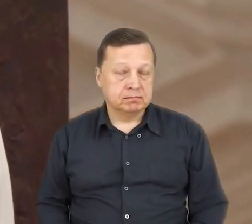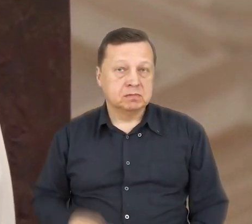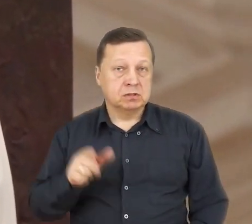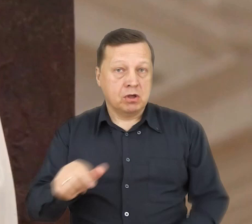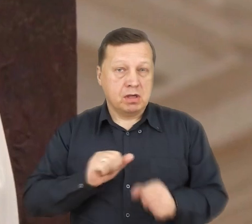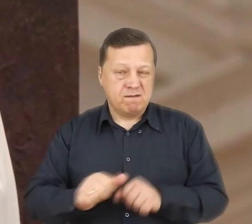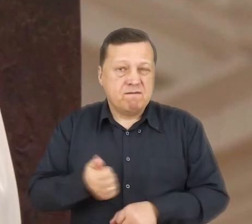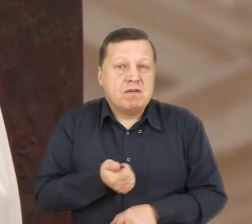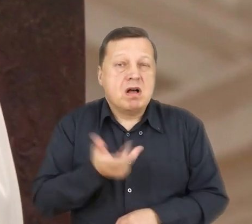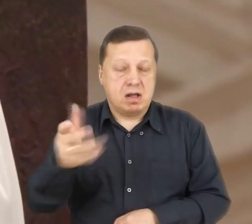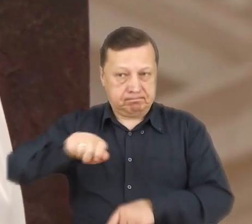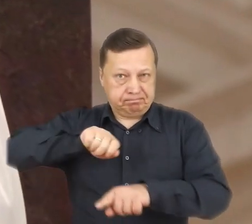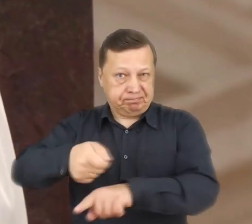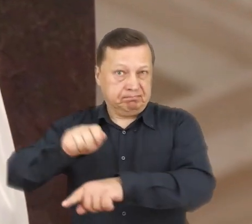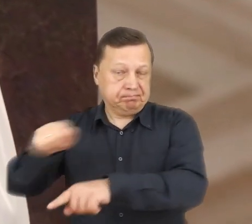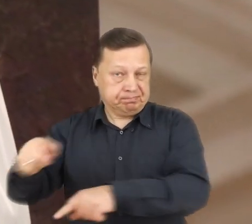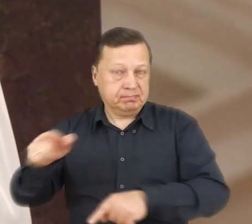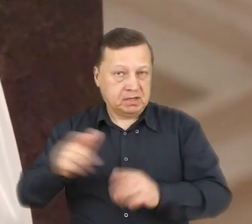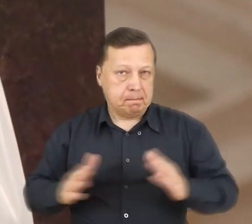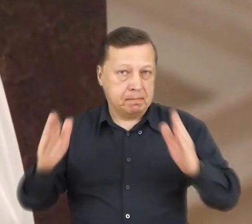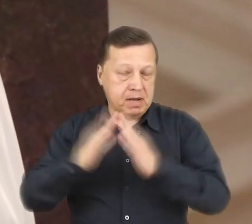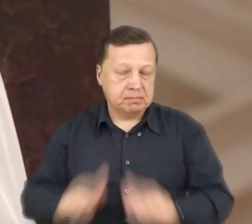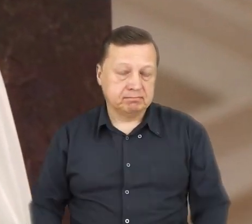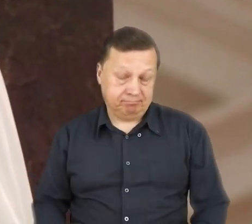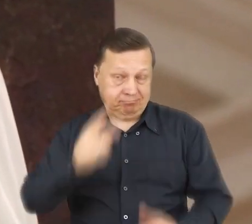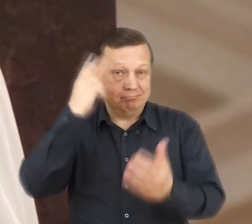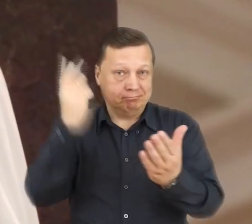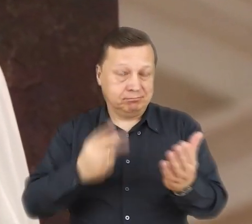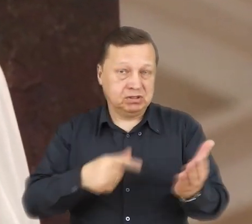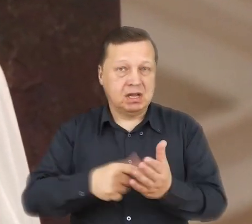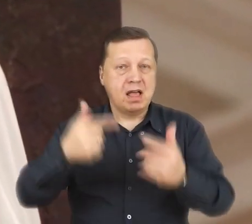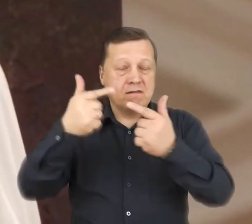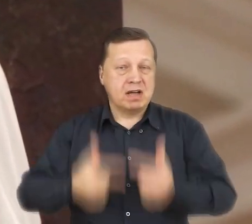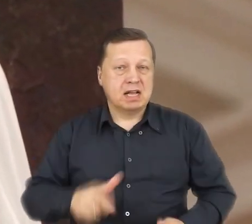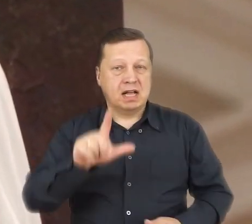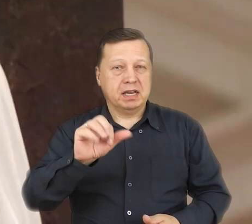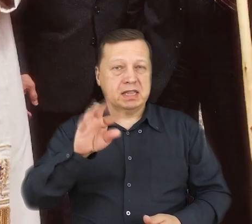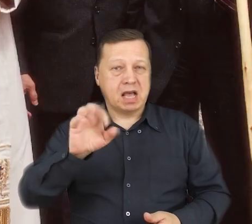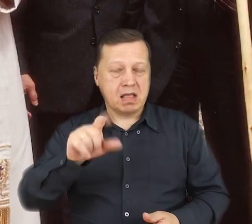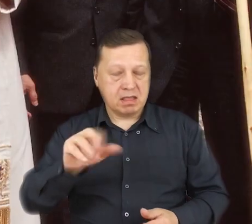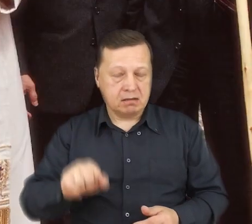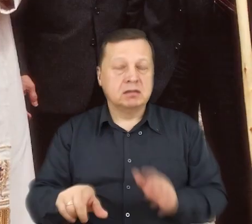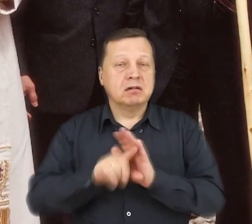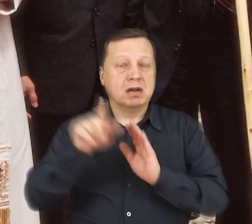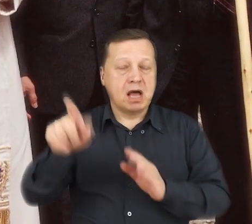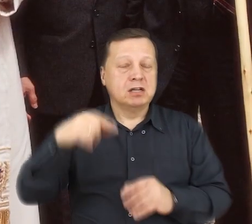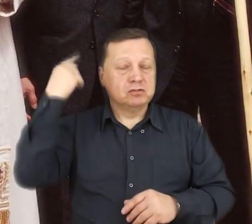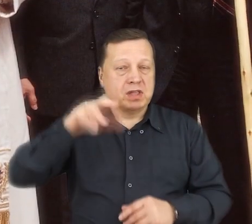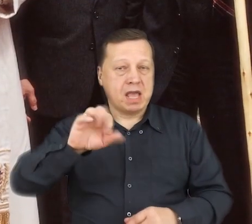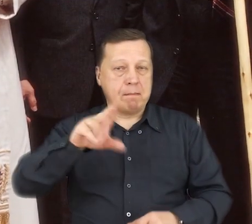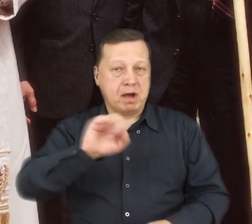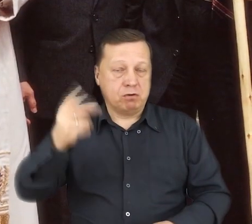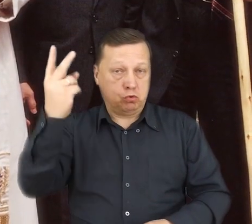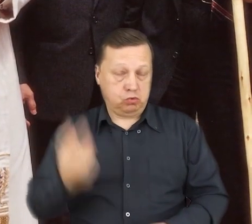To jedno z wielu określeń naszego papieża. Wystarczy choćby przeczytać wersety litanii do św. Jana